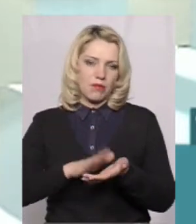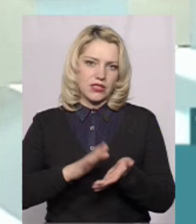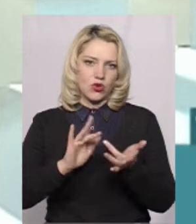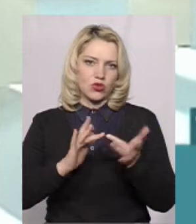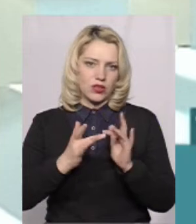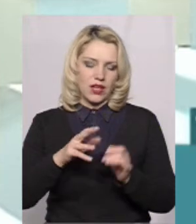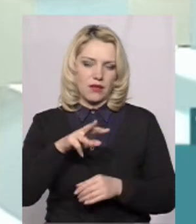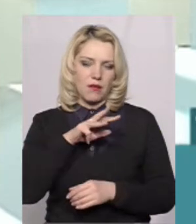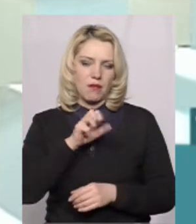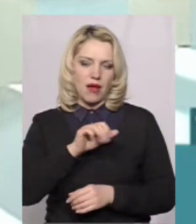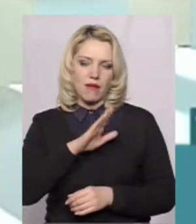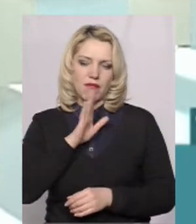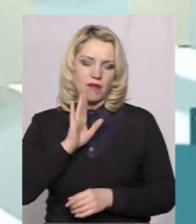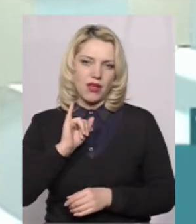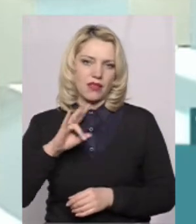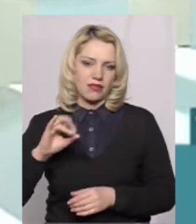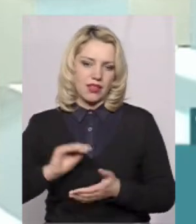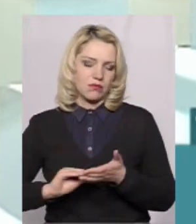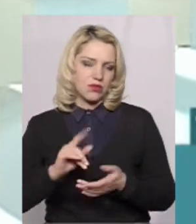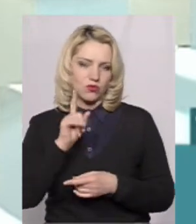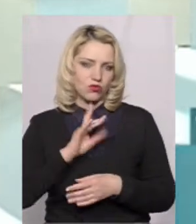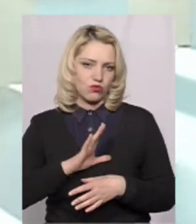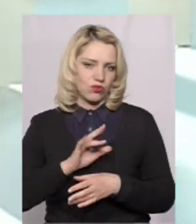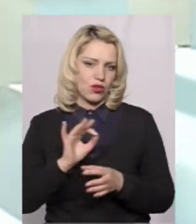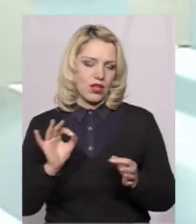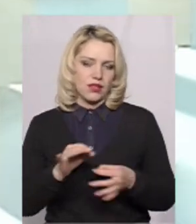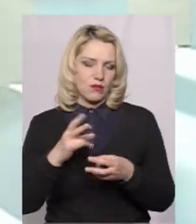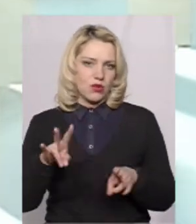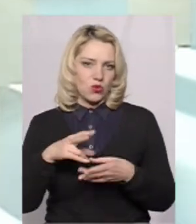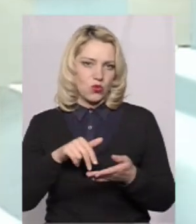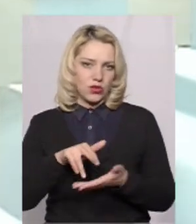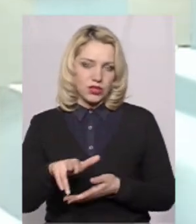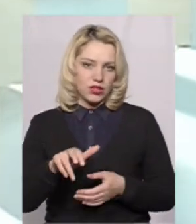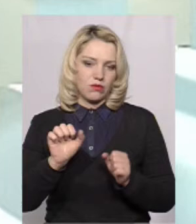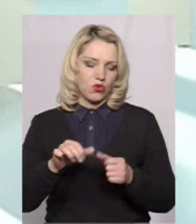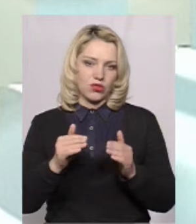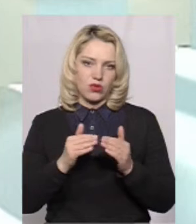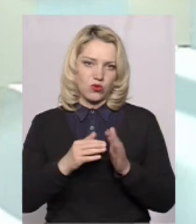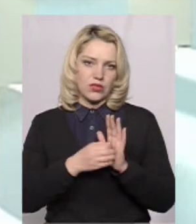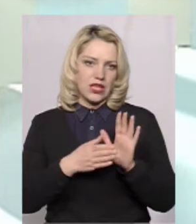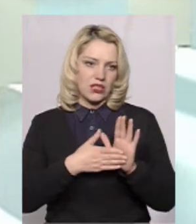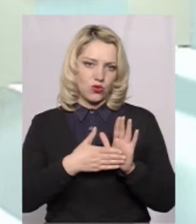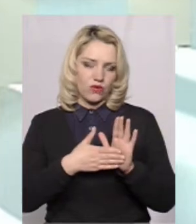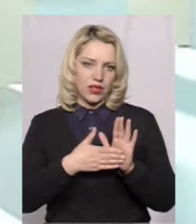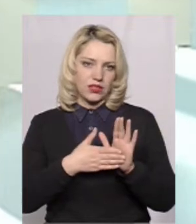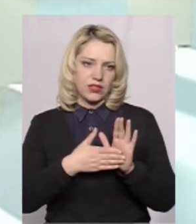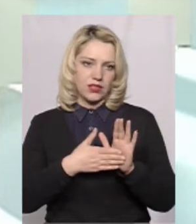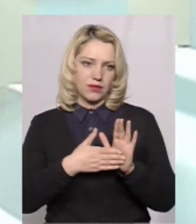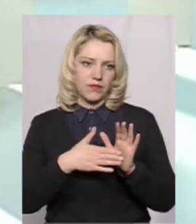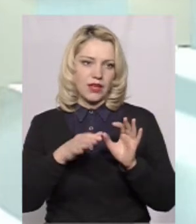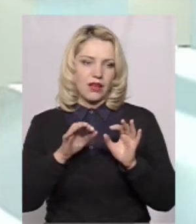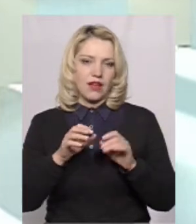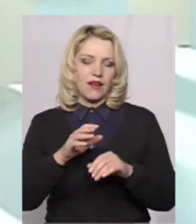Мама Інна теж написала, що дуже було зручно, не потрібно нікуди йти, можна дома зареєструватися, правда,